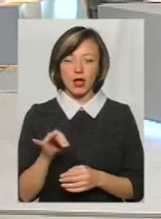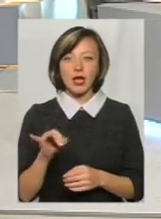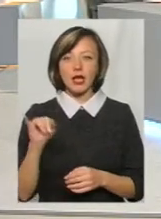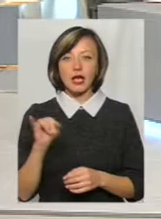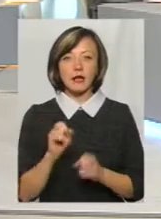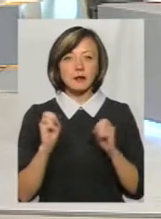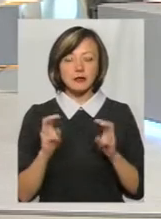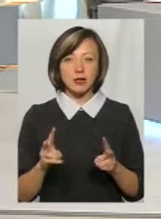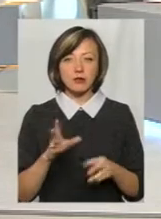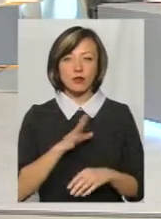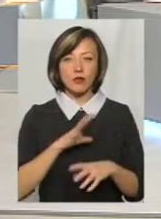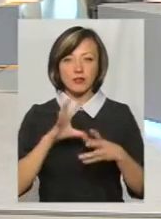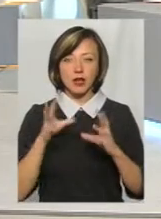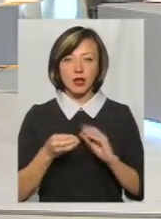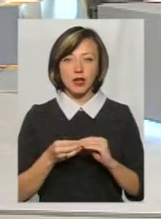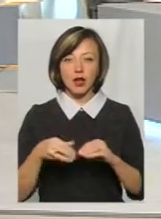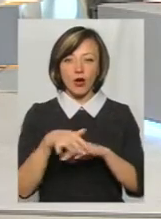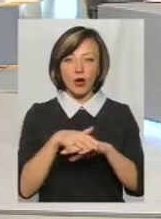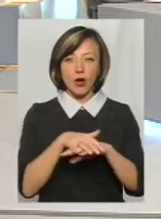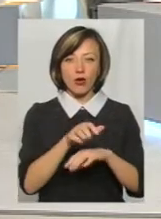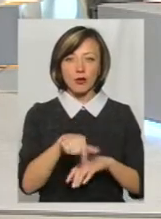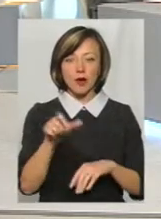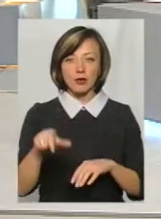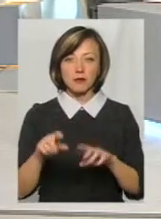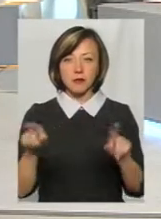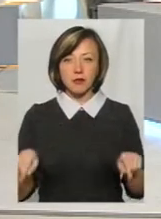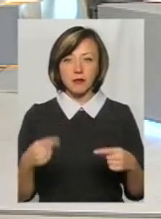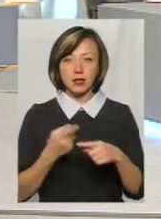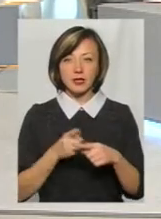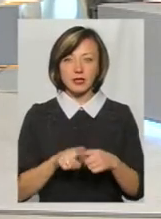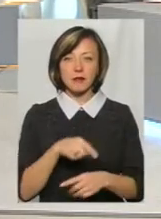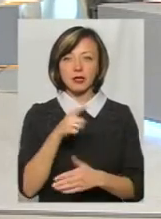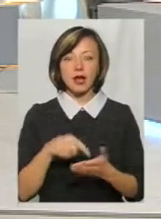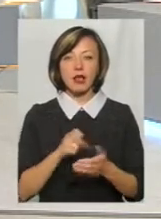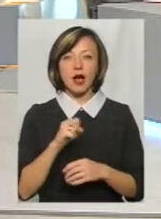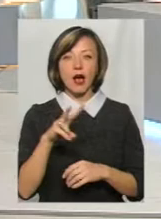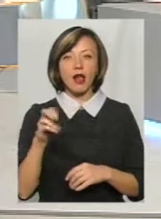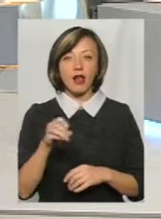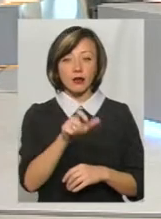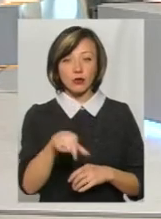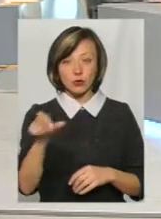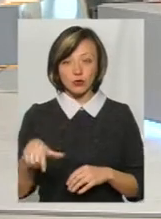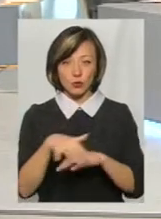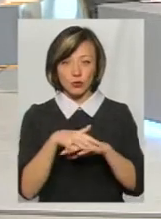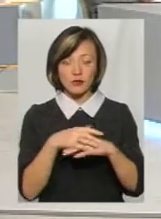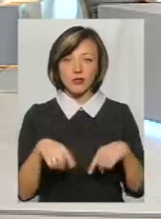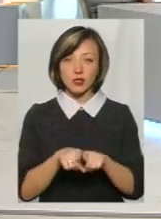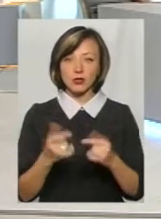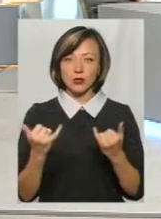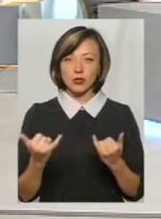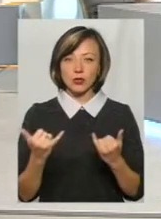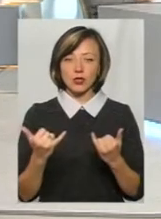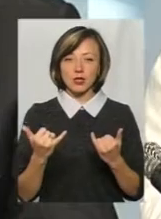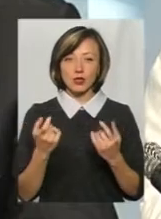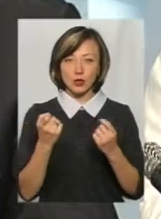небезпечно було взагалі громадськості піднімати це питання. Але громадськість все ж таки на сьогодні вже рівнем